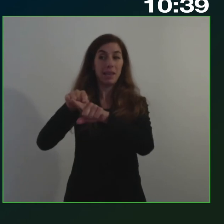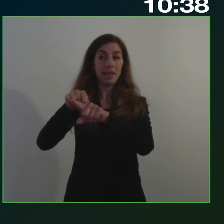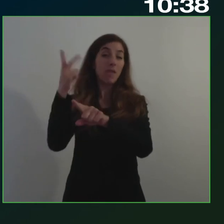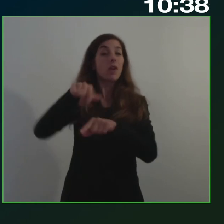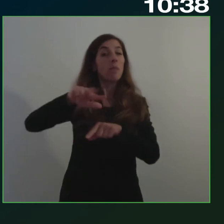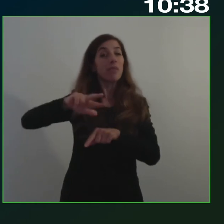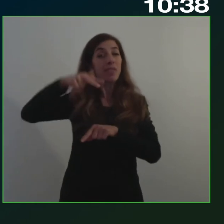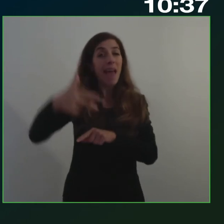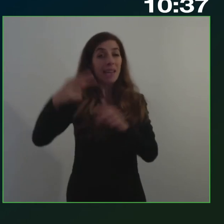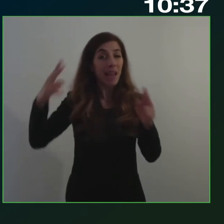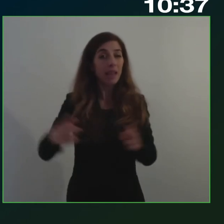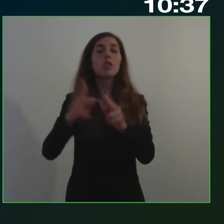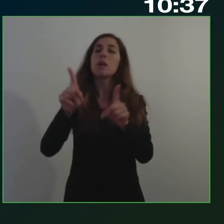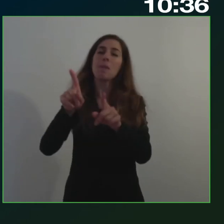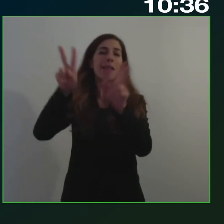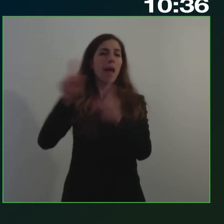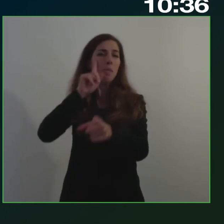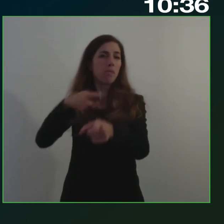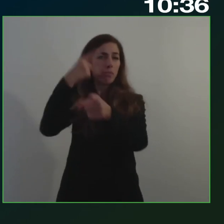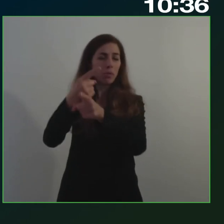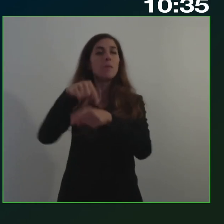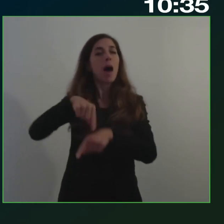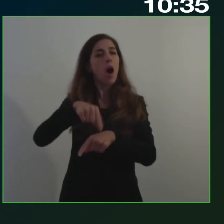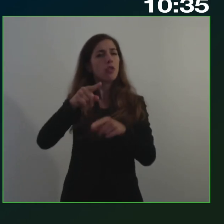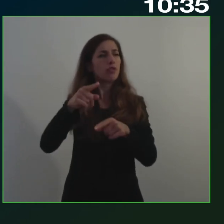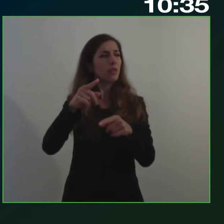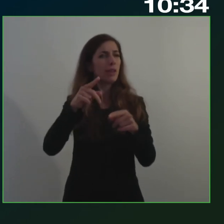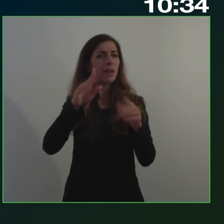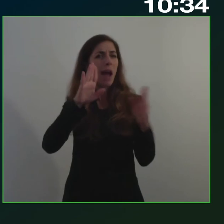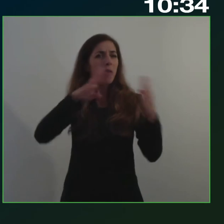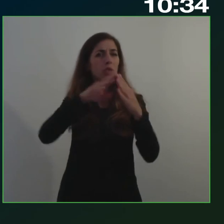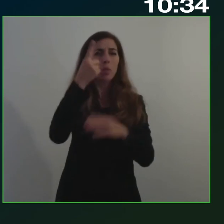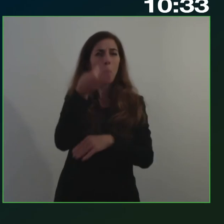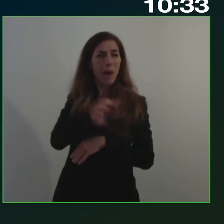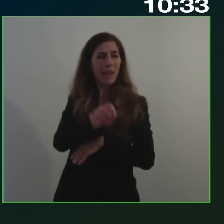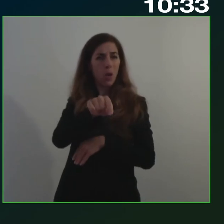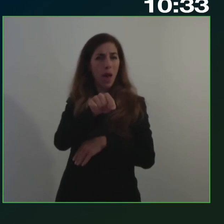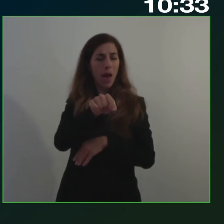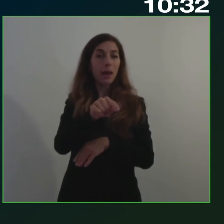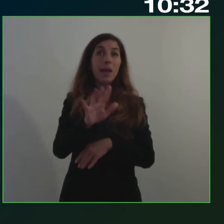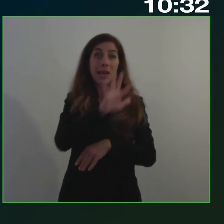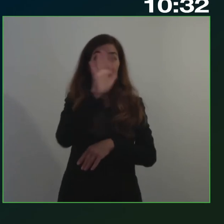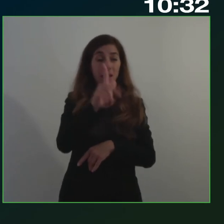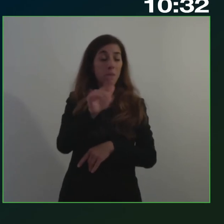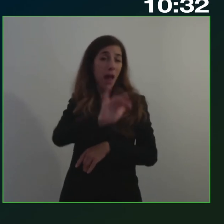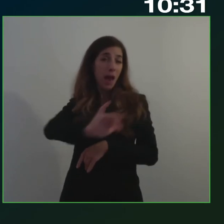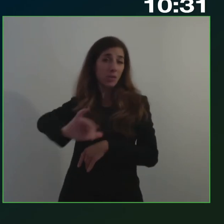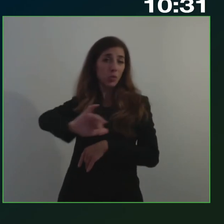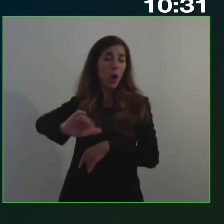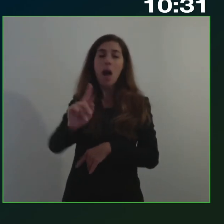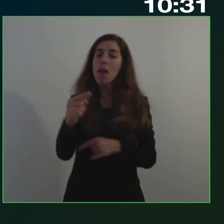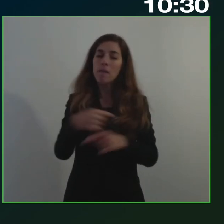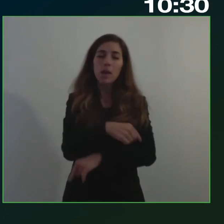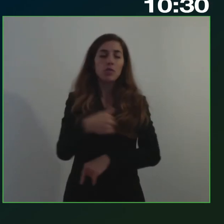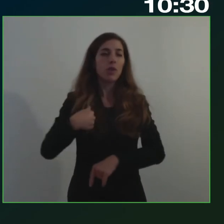oggi invece ne affrontiamo uno in particolare uno in particolare che sembrerebbe diciamo residuale ma invece che io ritengo che sia